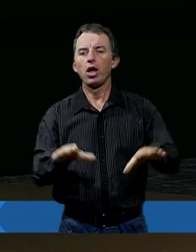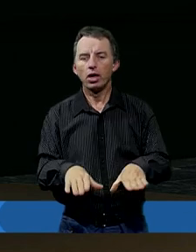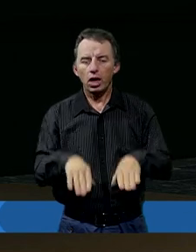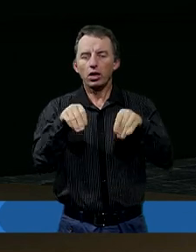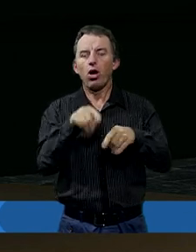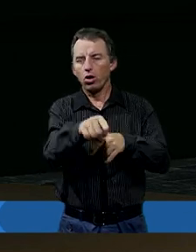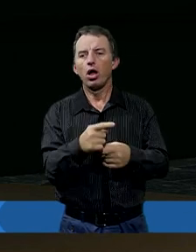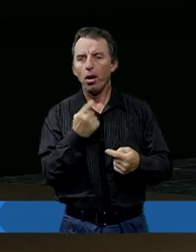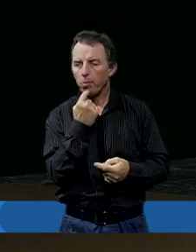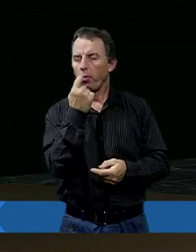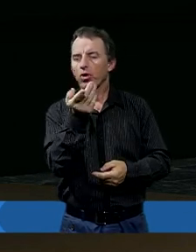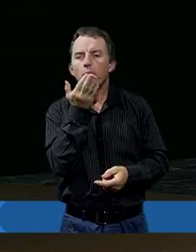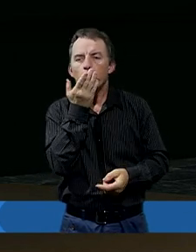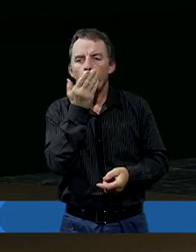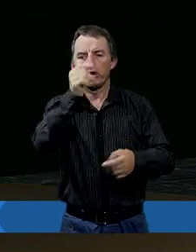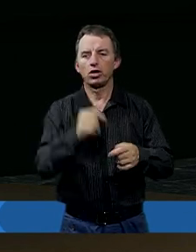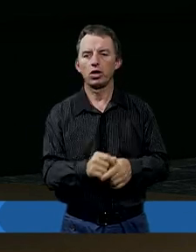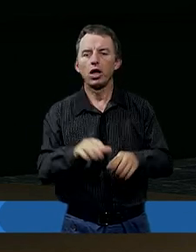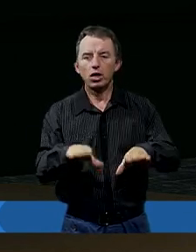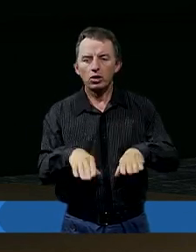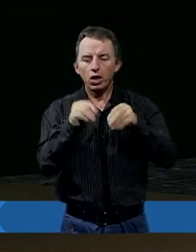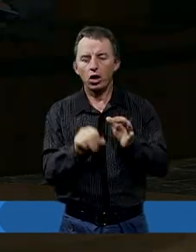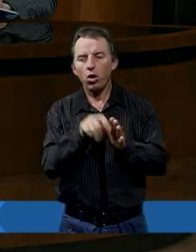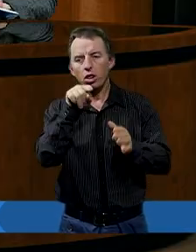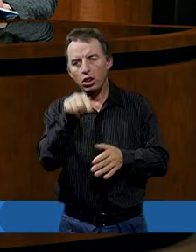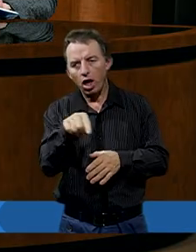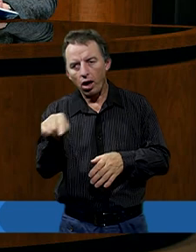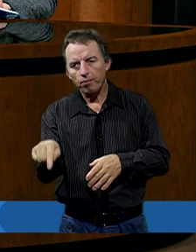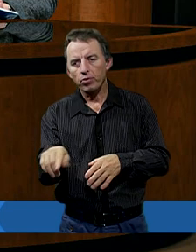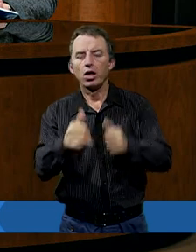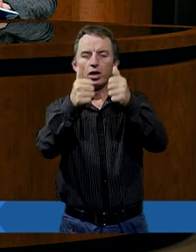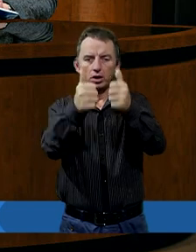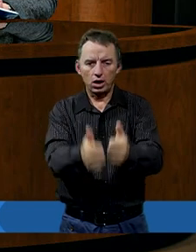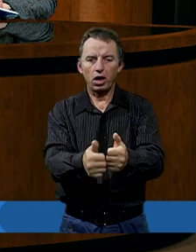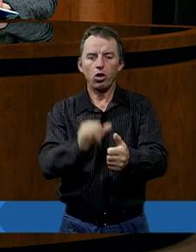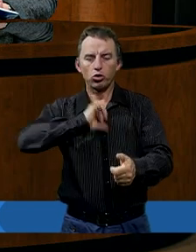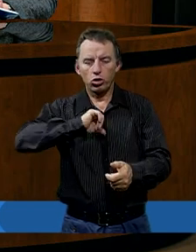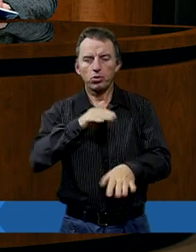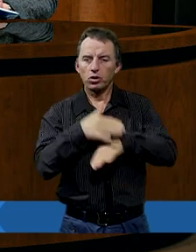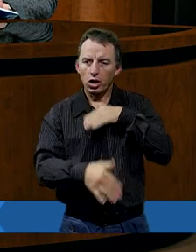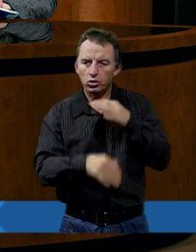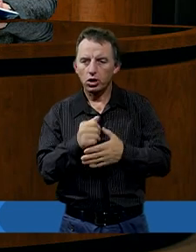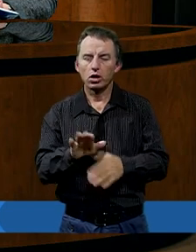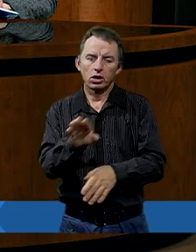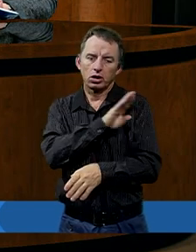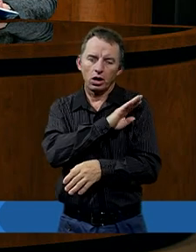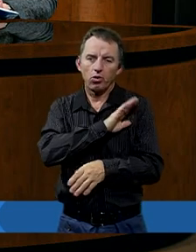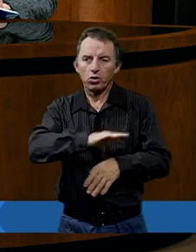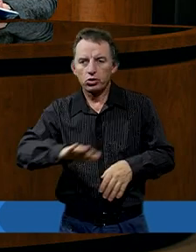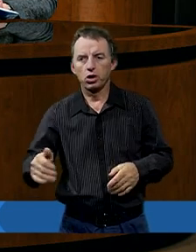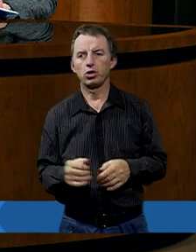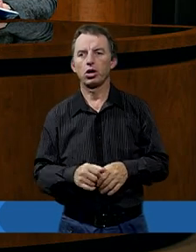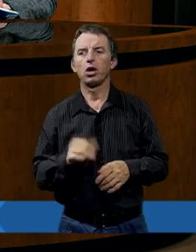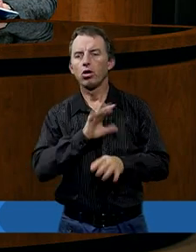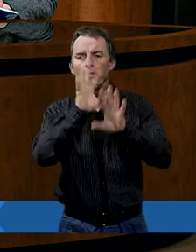opowiadać, zaczyna mówić. I w sumie zaczyna od tego, bo tak, stało się wielkie nieszczęście, zginęły dzieci. To chyba to